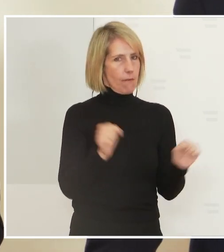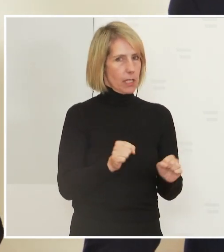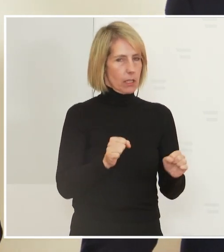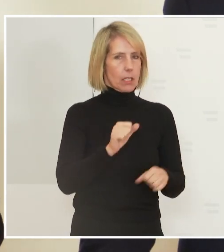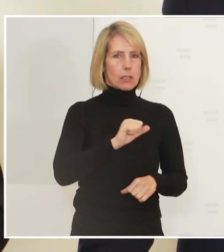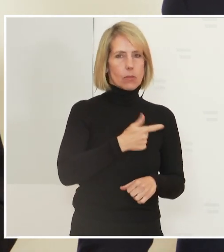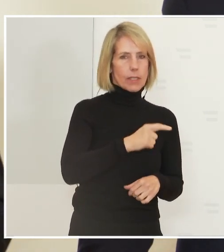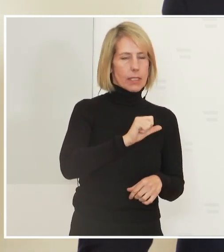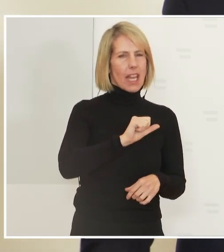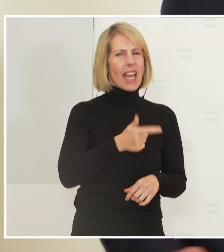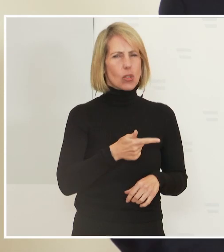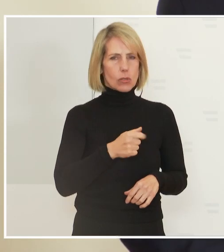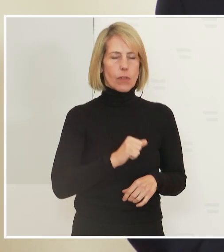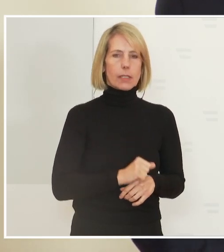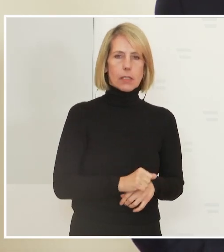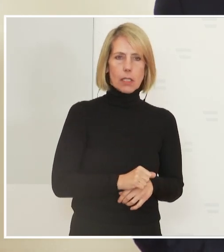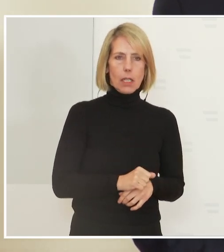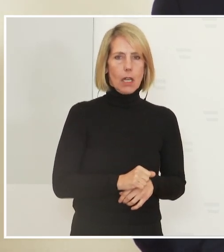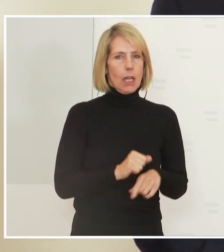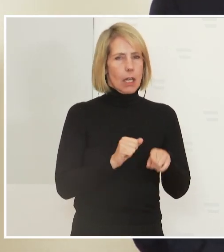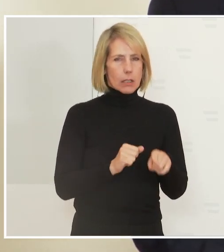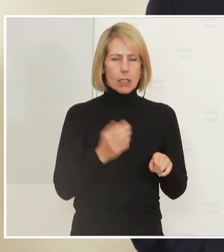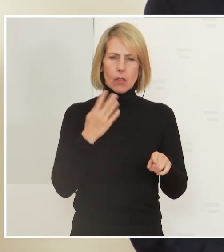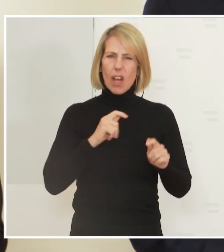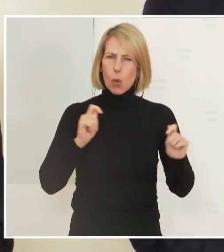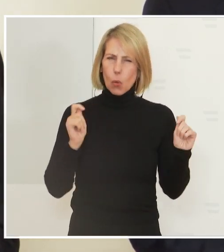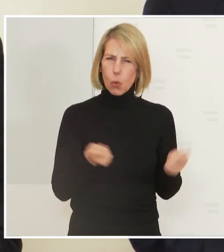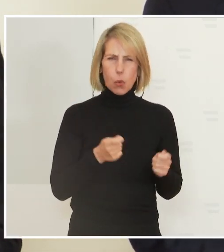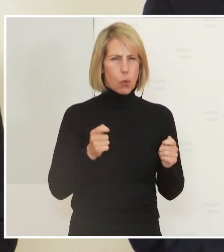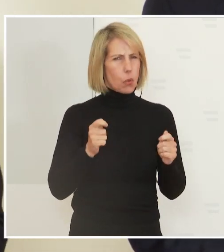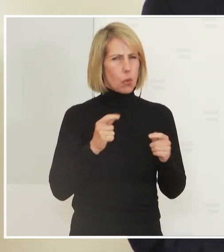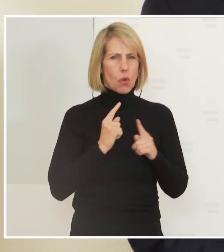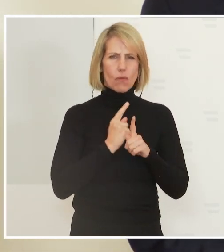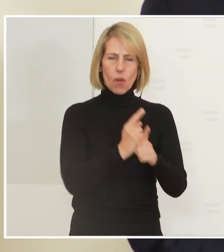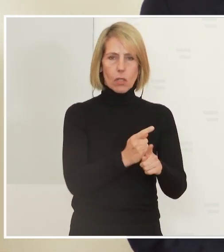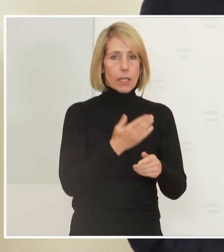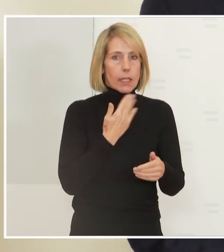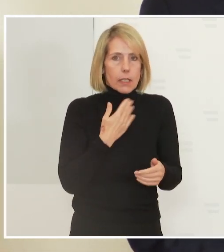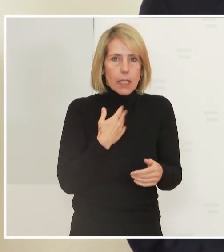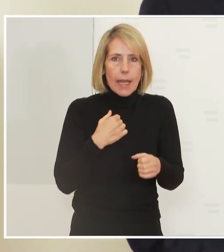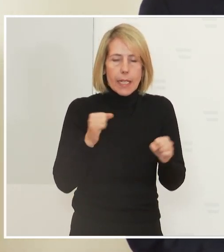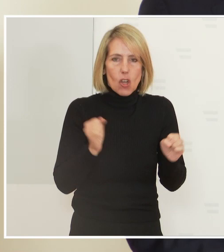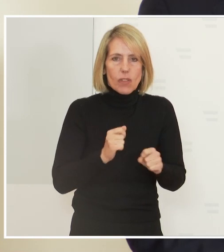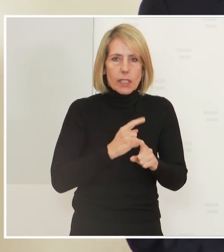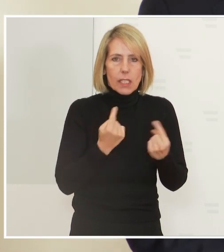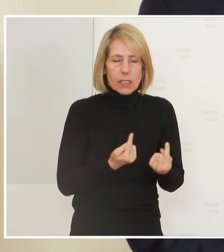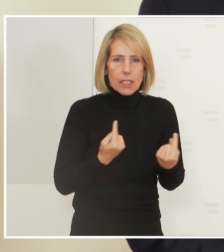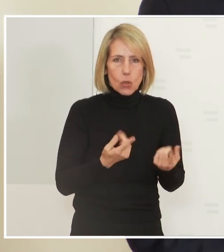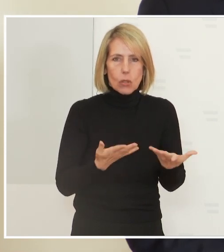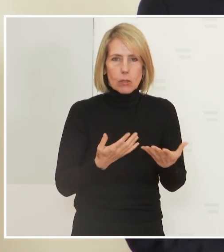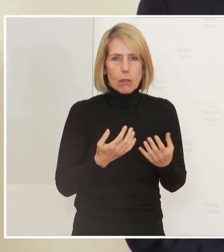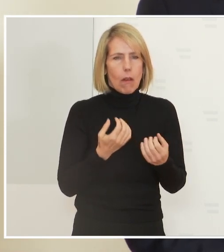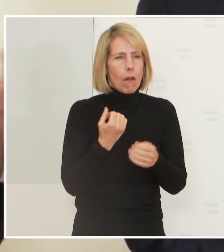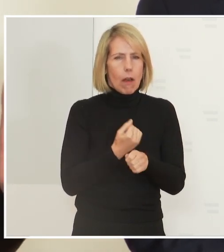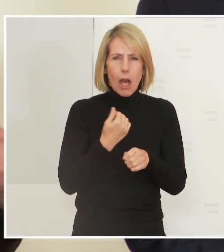welche dramatischen Folgen es gehabt hat, dass wir keine Wintersaison gehabt haben. Die Arbeitslosenquote